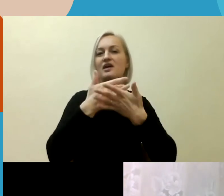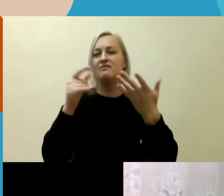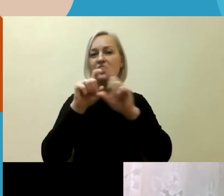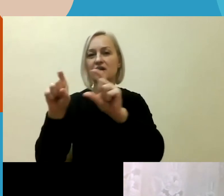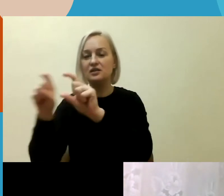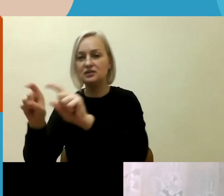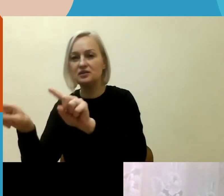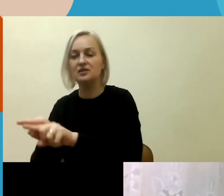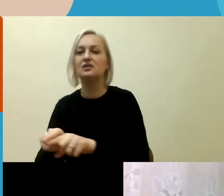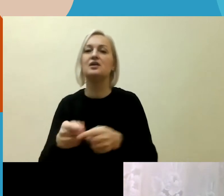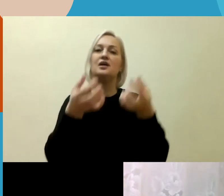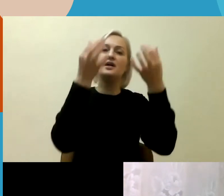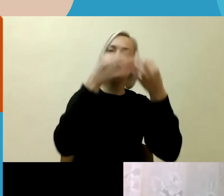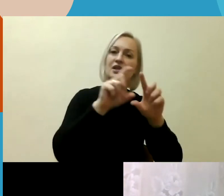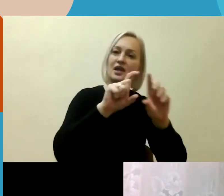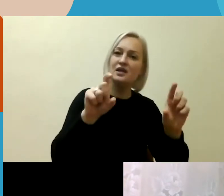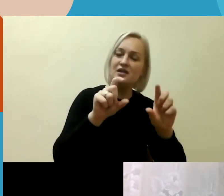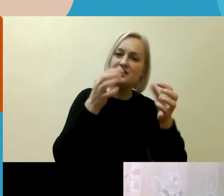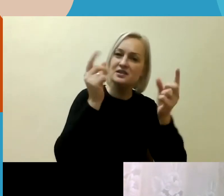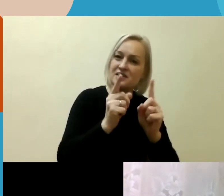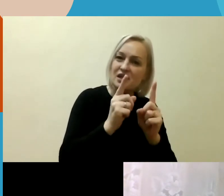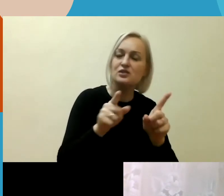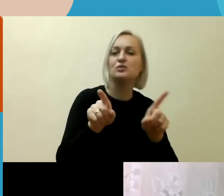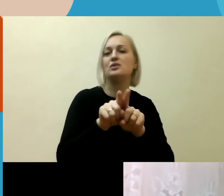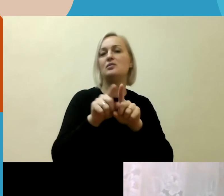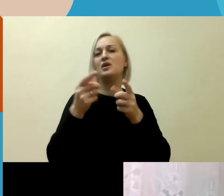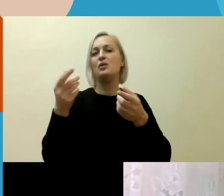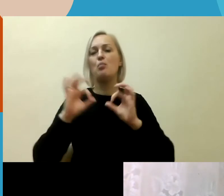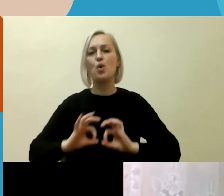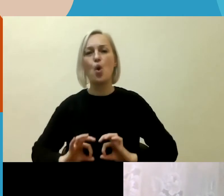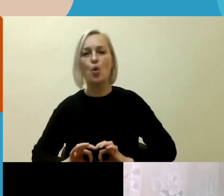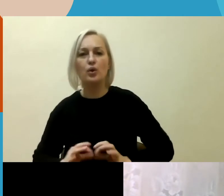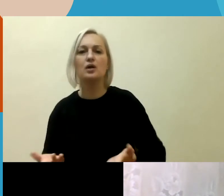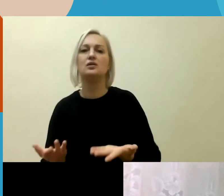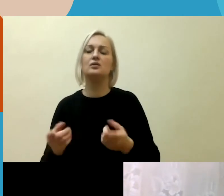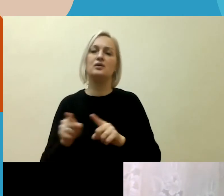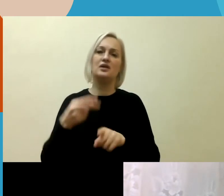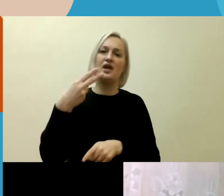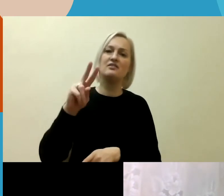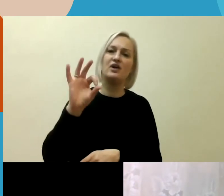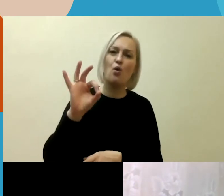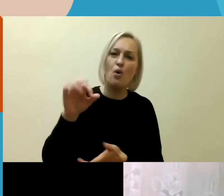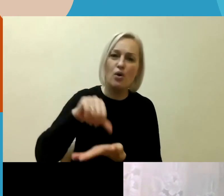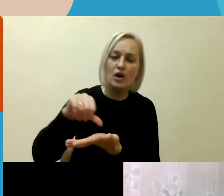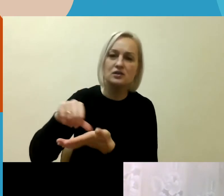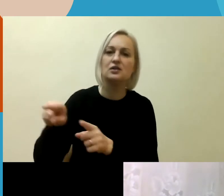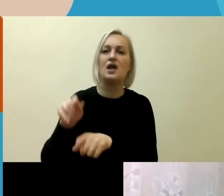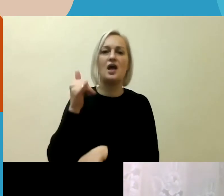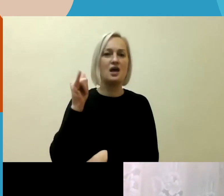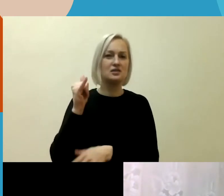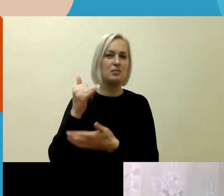saugos, tiek prokuratūros, tiek policijos pareigūnų, nevyriusybinio organizacijų atstovai ir ekspertai